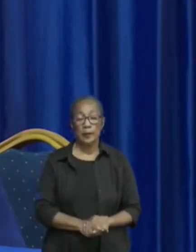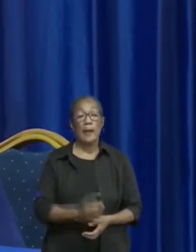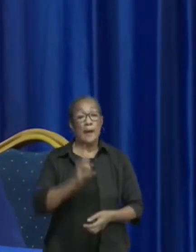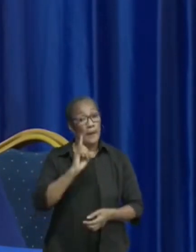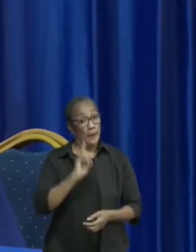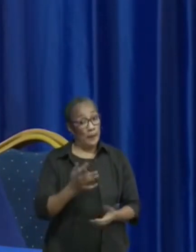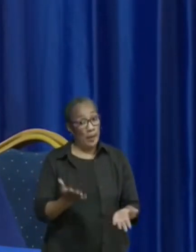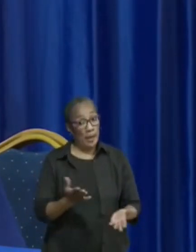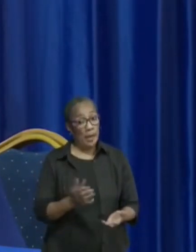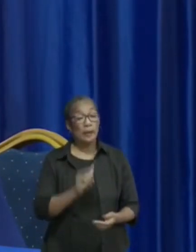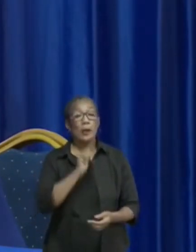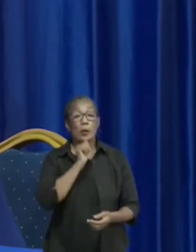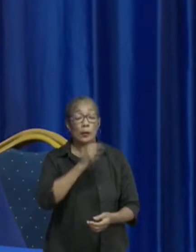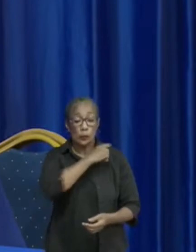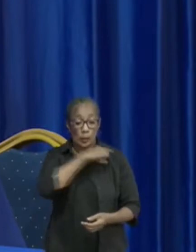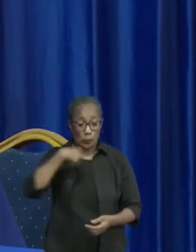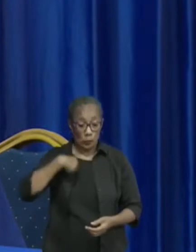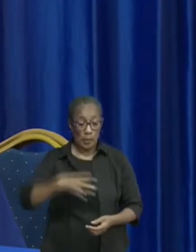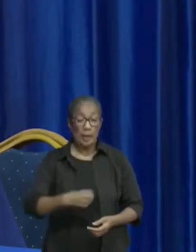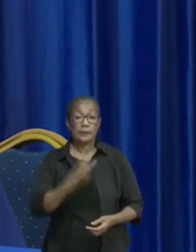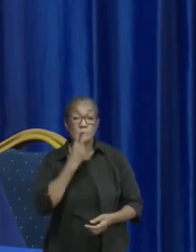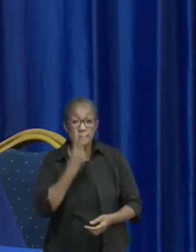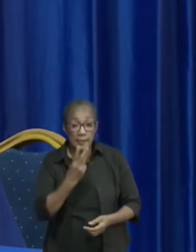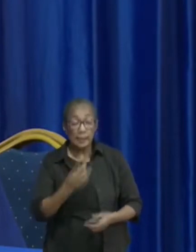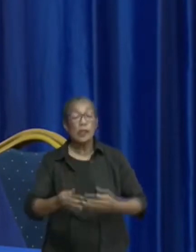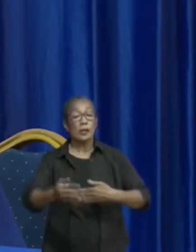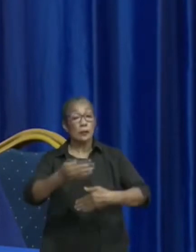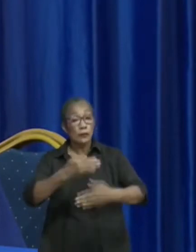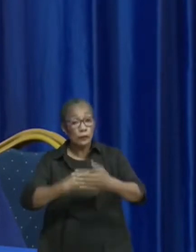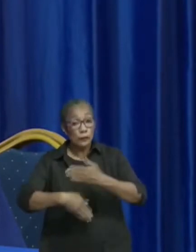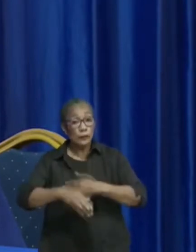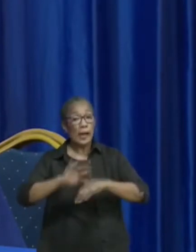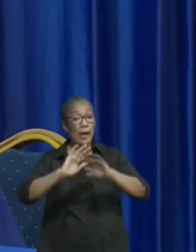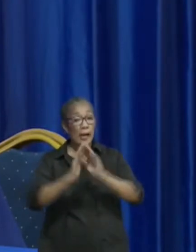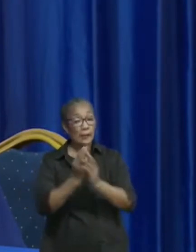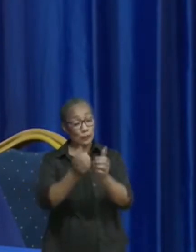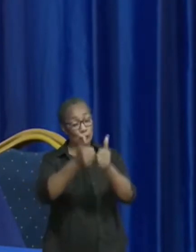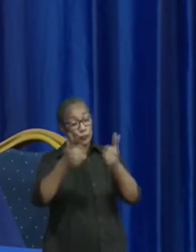Maar wat we dus nu hebben gezien, de voorbereiding, alles is op schema.